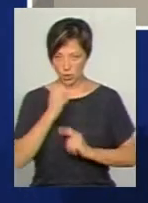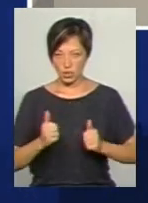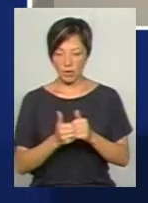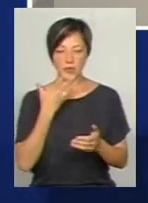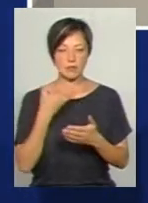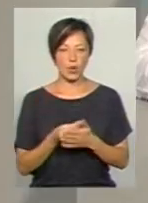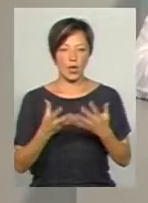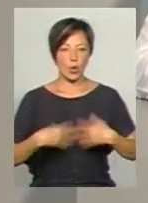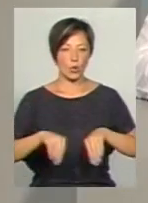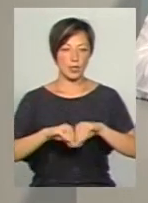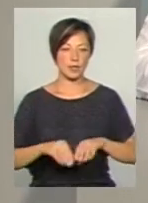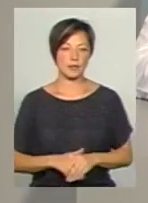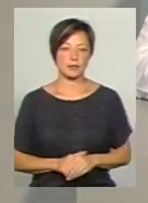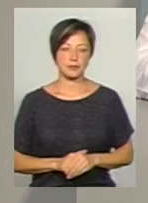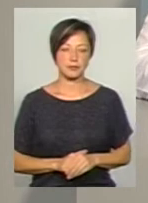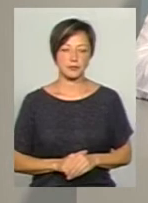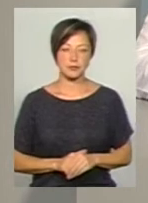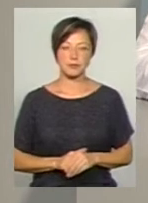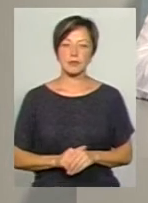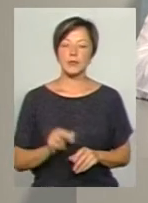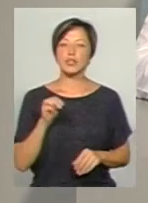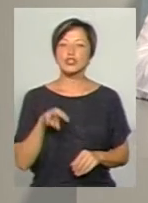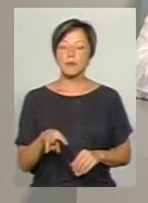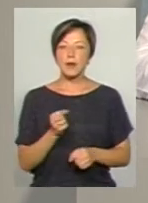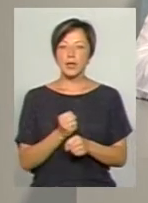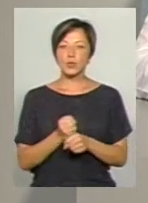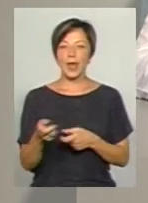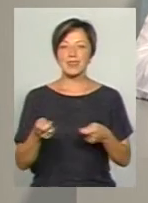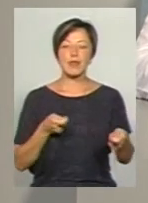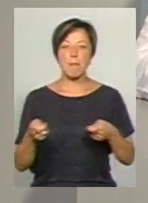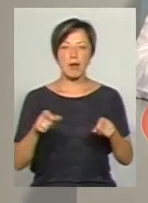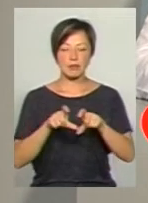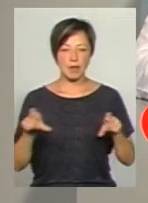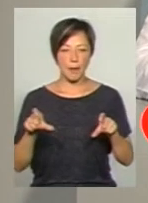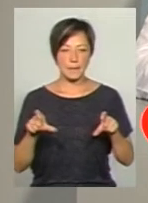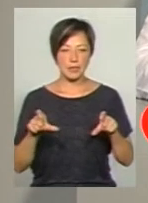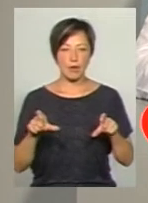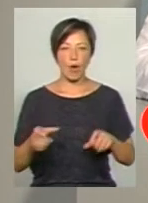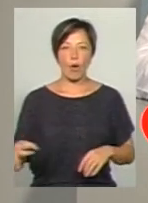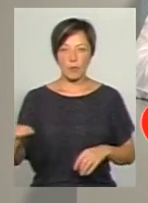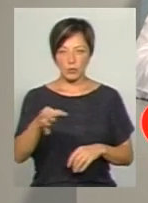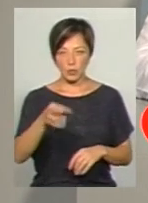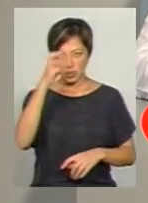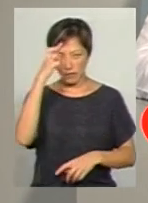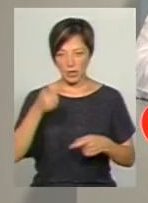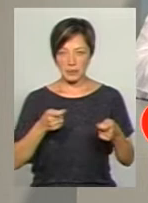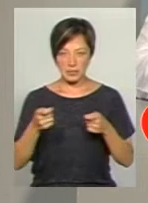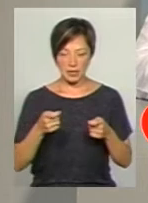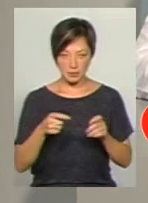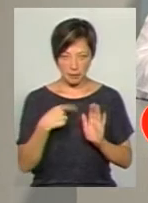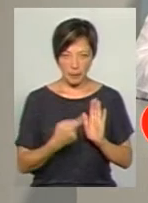своєї родини. Над чим працює департамент обласної державної адміністрації?